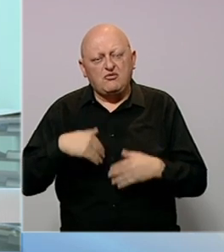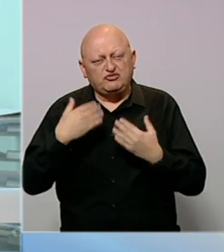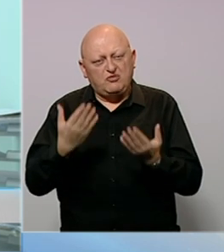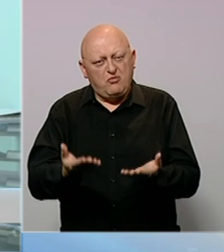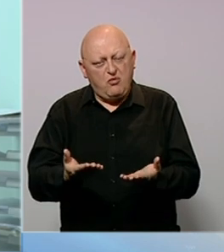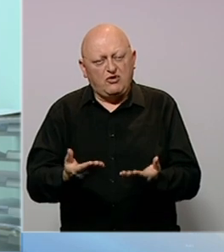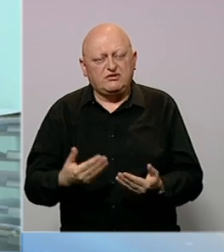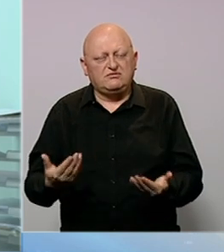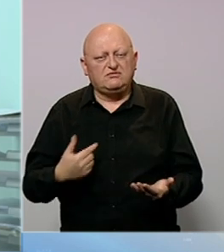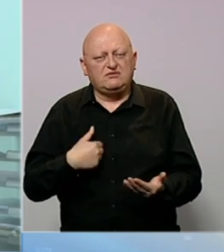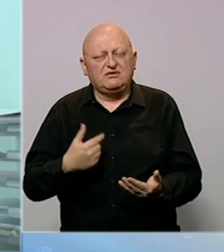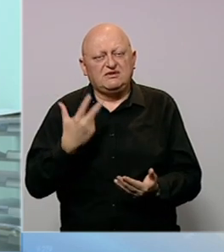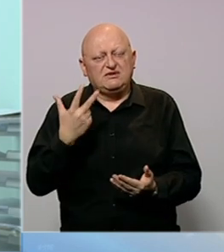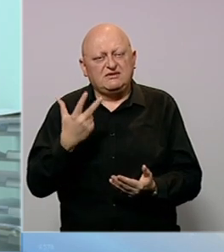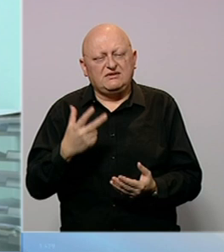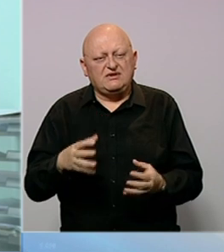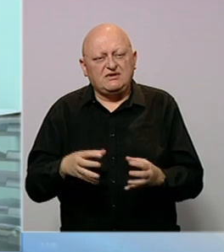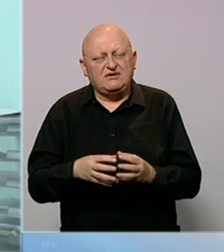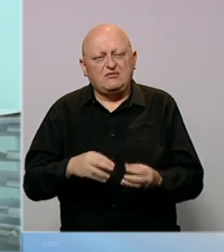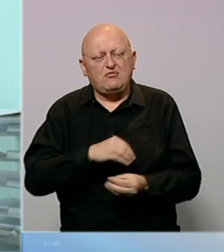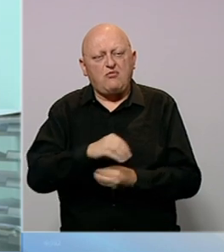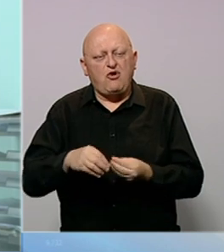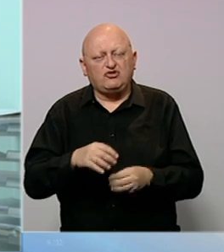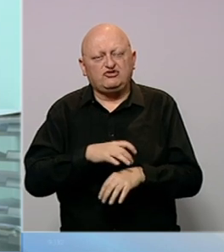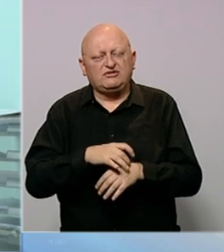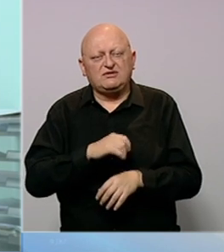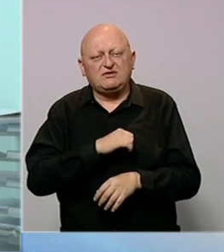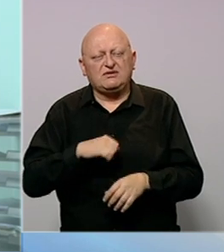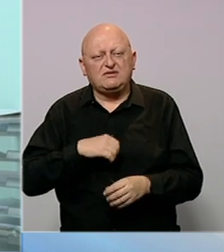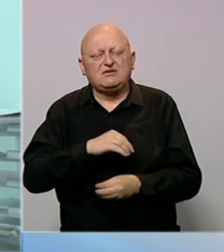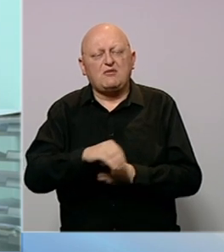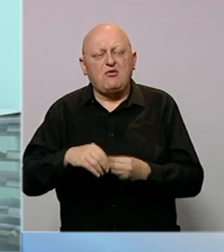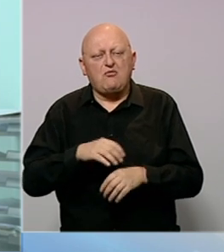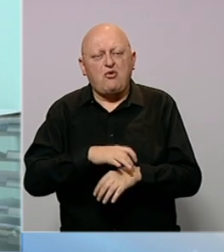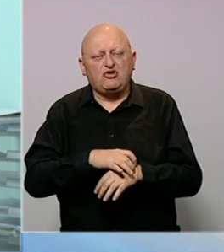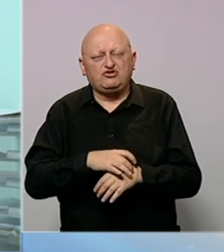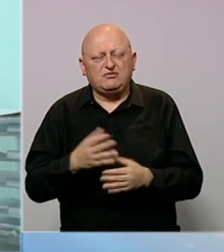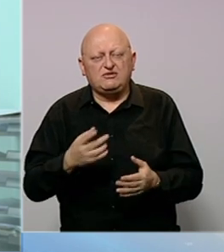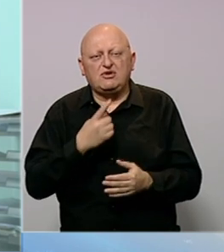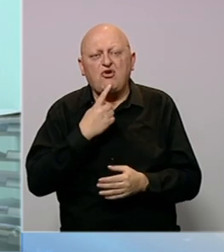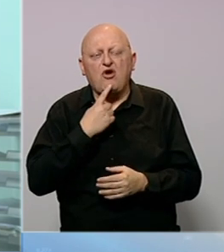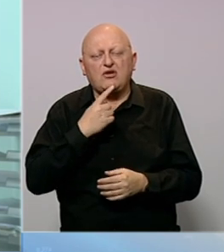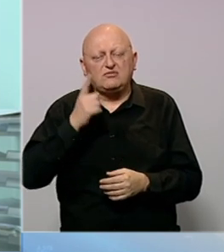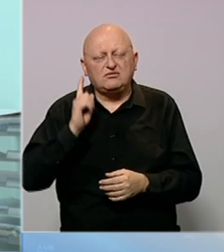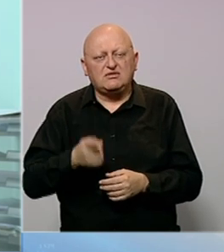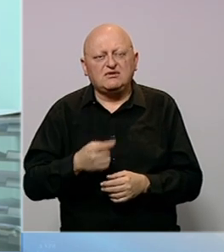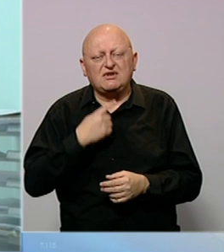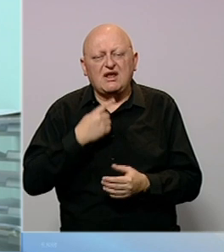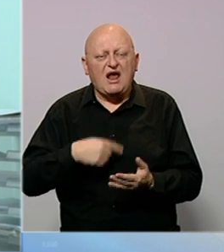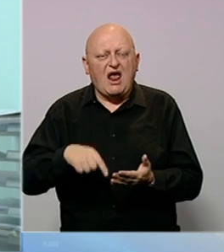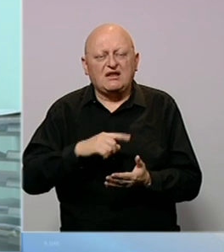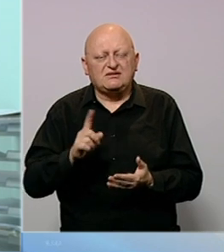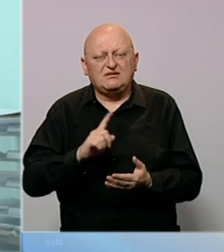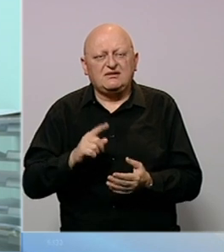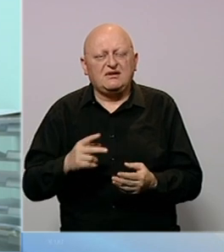ponudimo sa naša tri tima porodične medicine, ne samo porodična medicina koja moram naglasiti